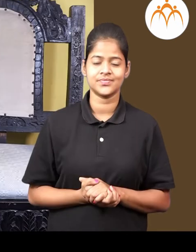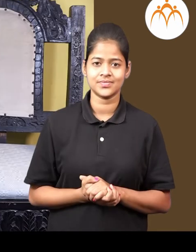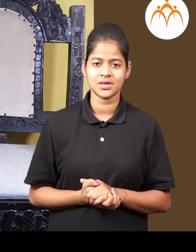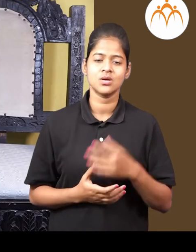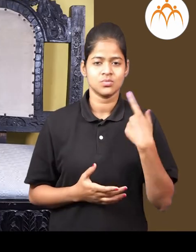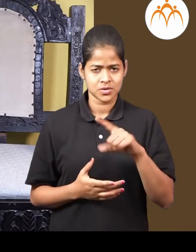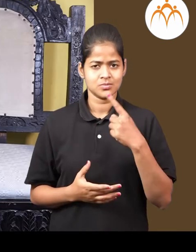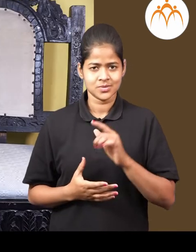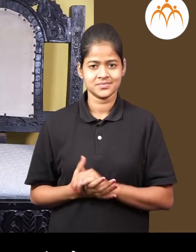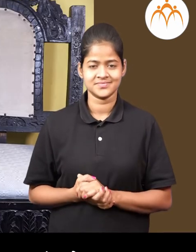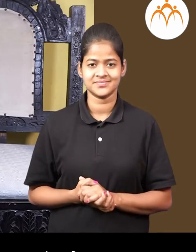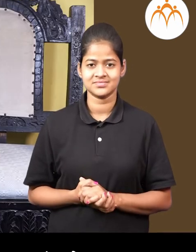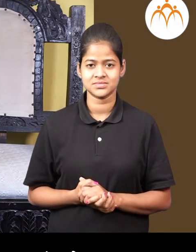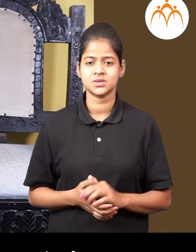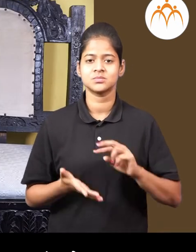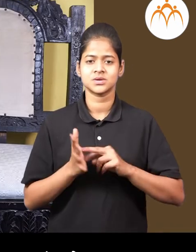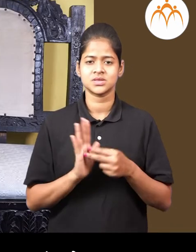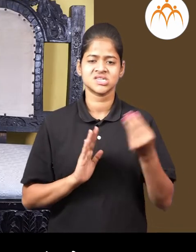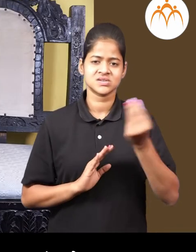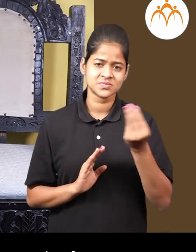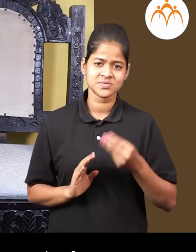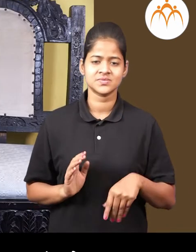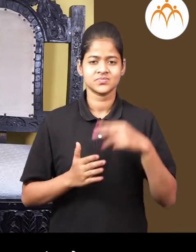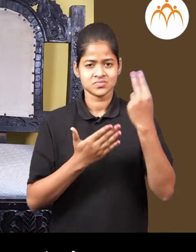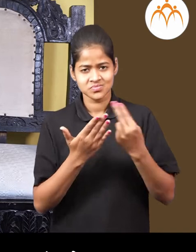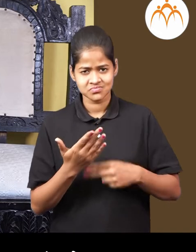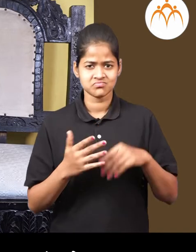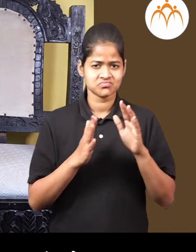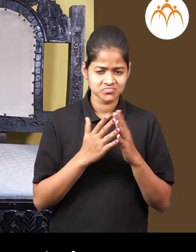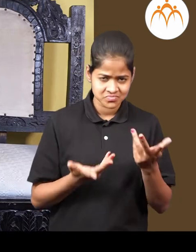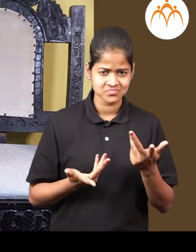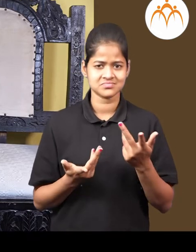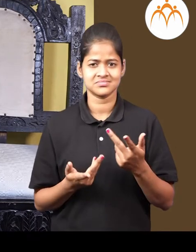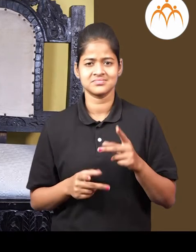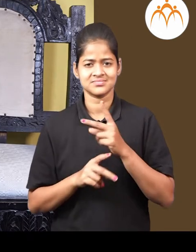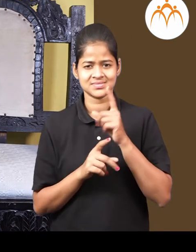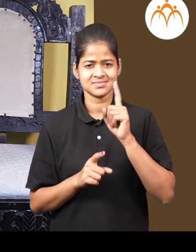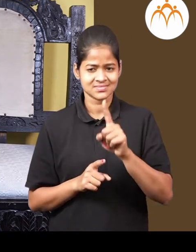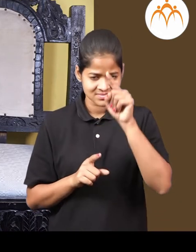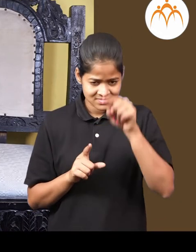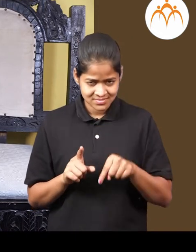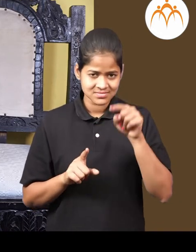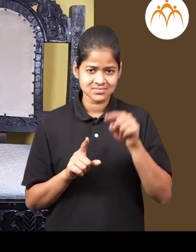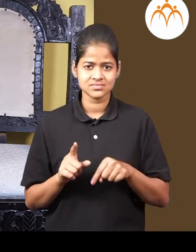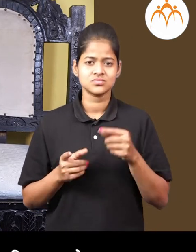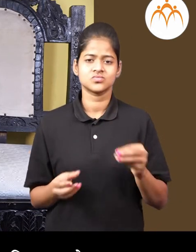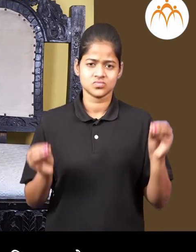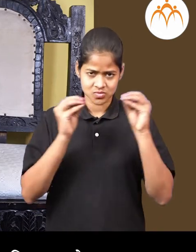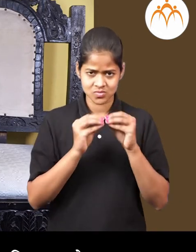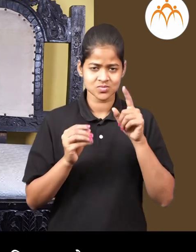बरोबर मन्जेच काही आकुरुतिया किवा आकरान मधे एका पेक्षा जास्त रेशास्त